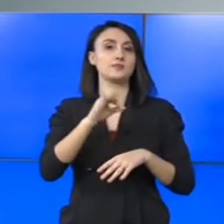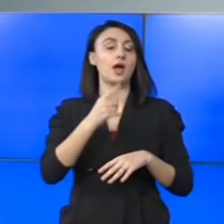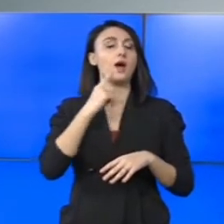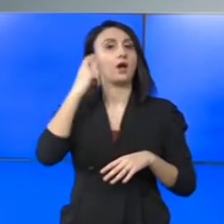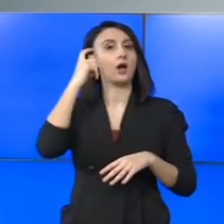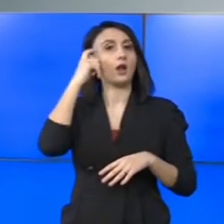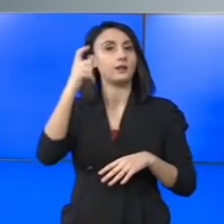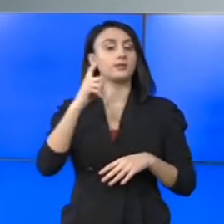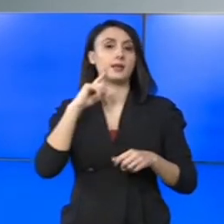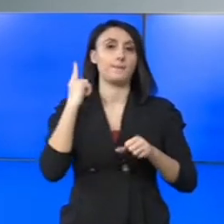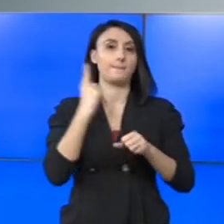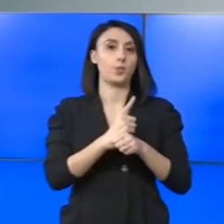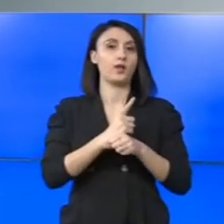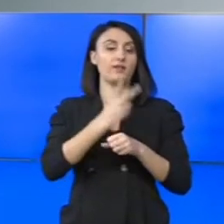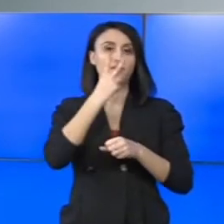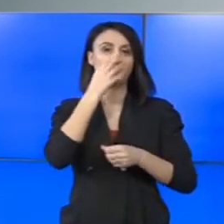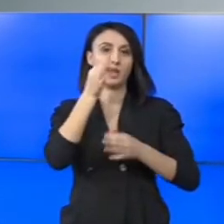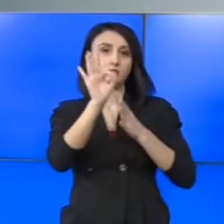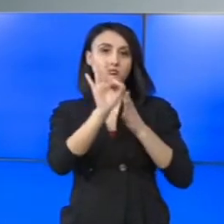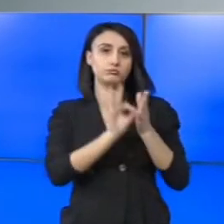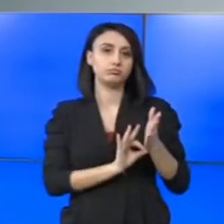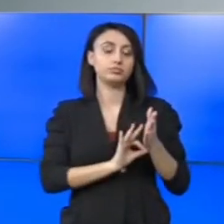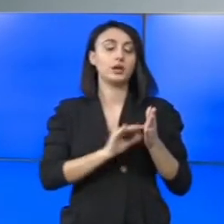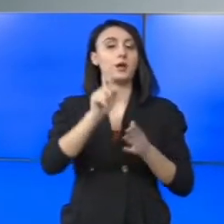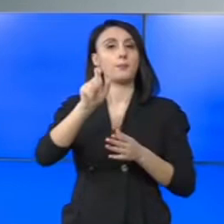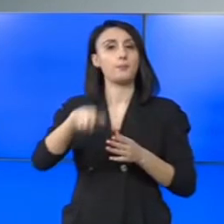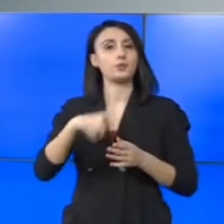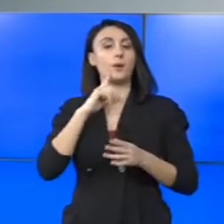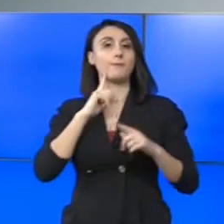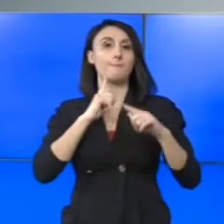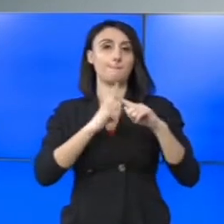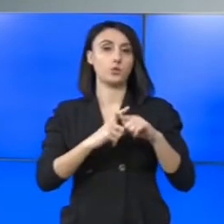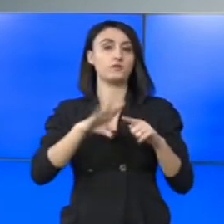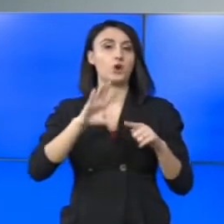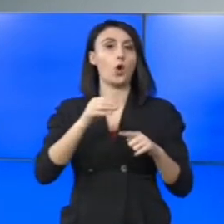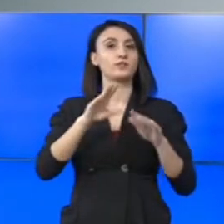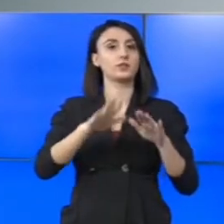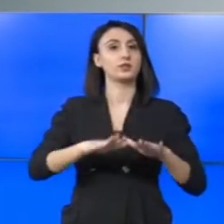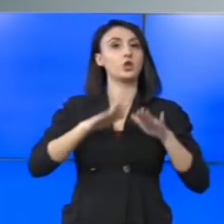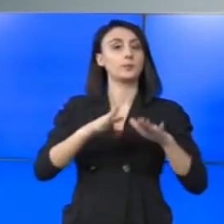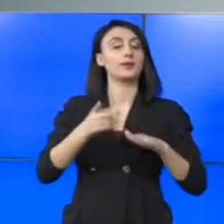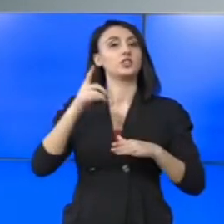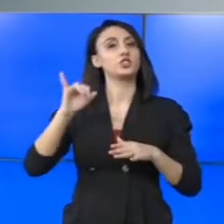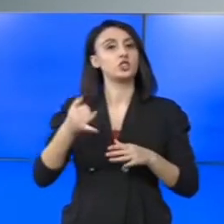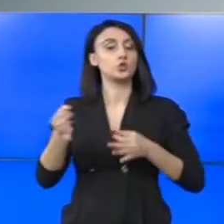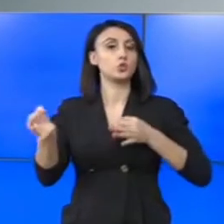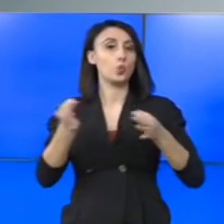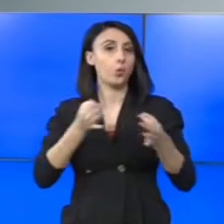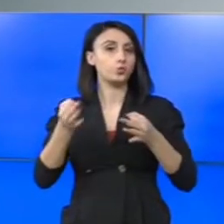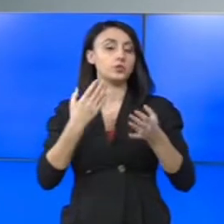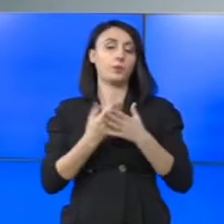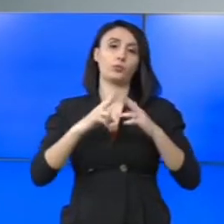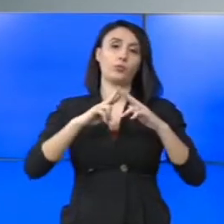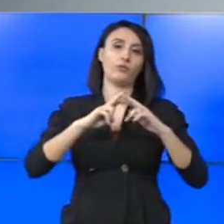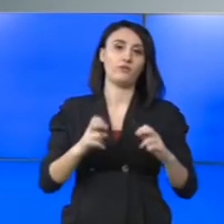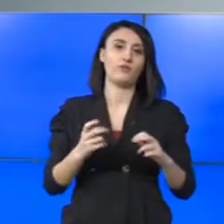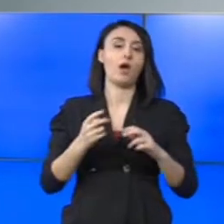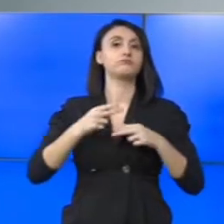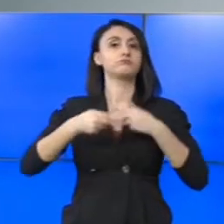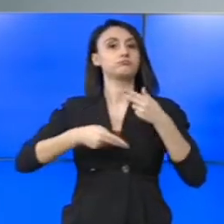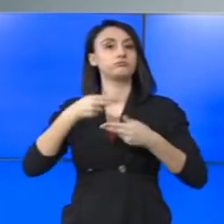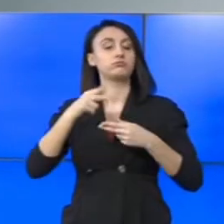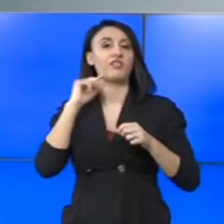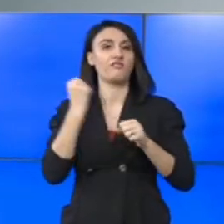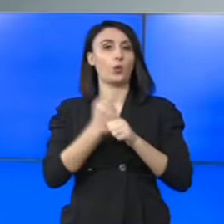consideră că se impune o evidență cât mai exactă a persoanelor pozitive COVID-19, dar și soluții pentru anchete epidemiologice